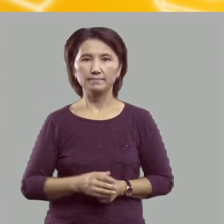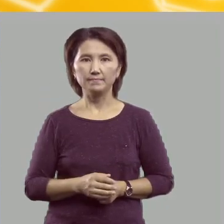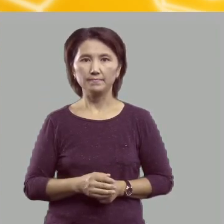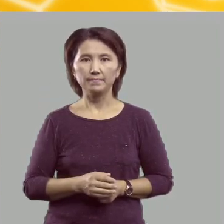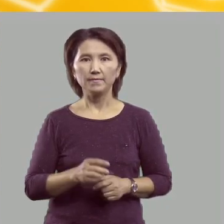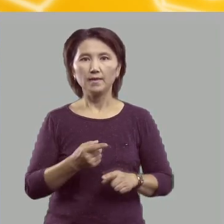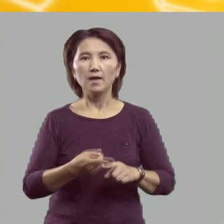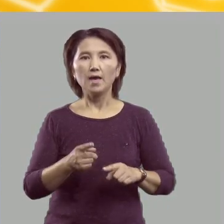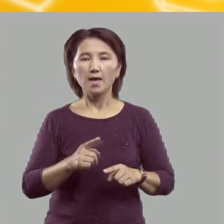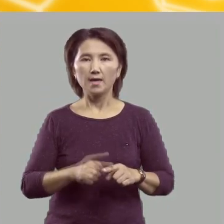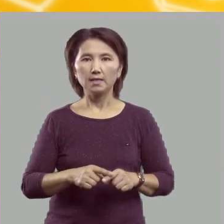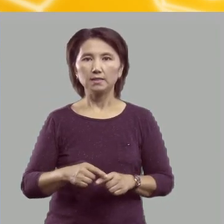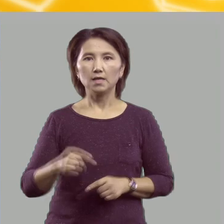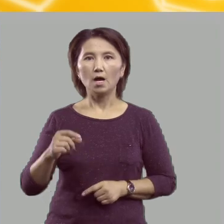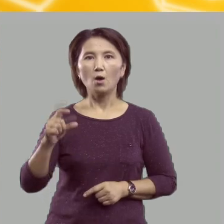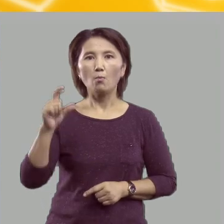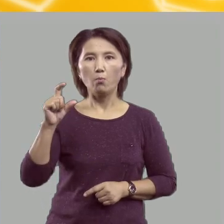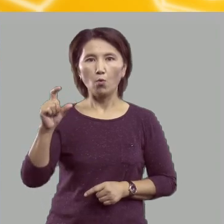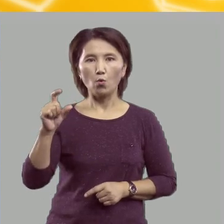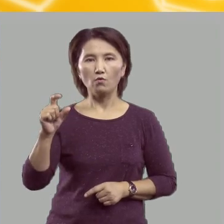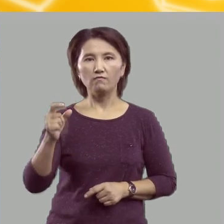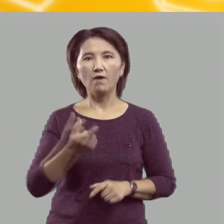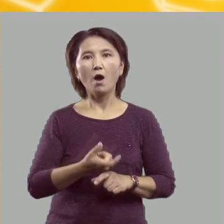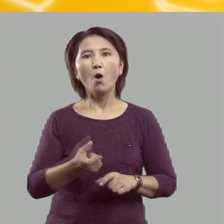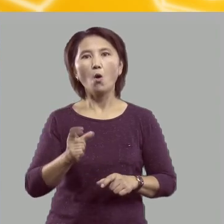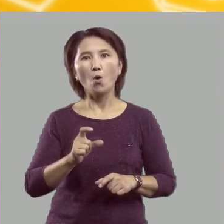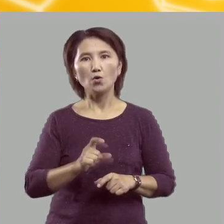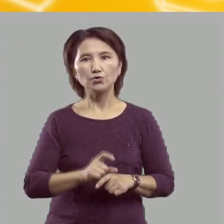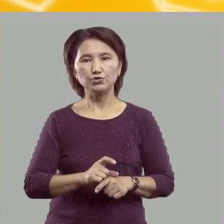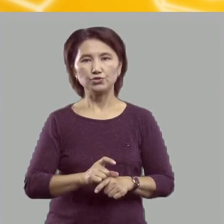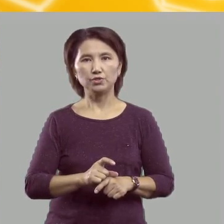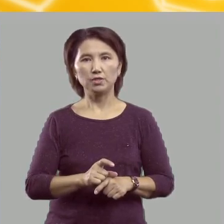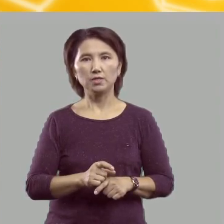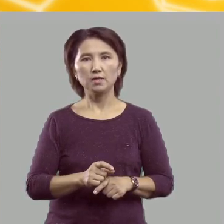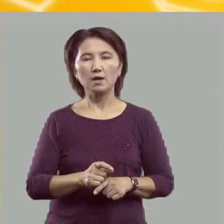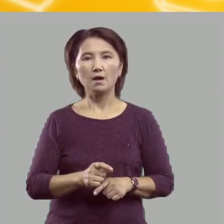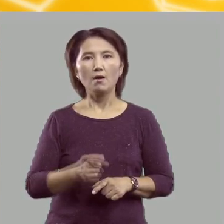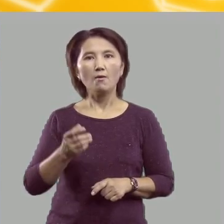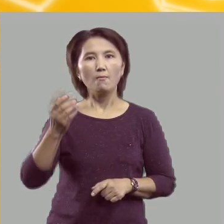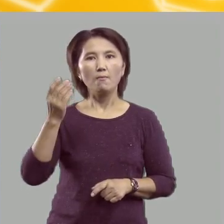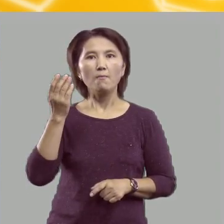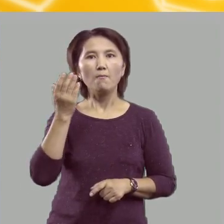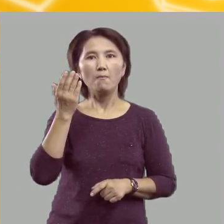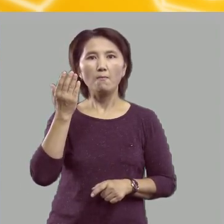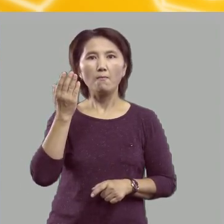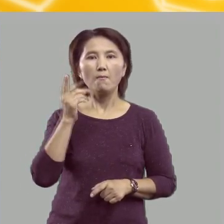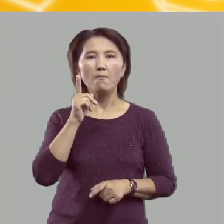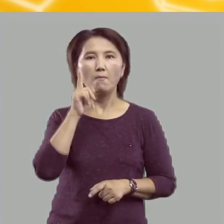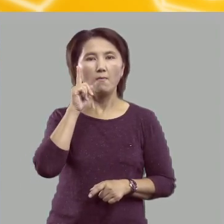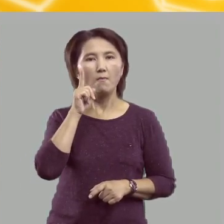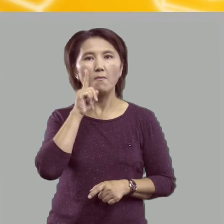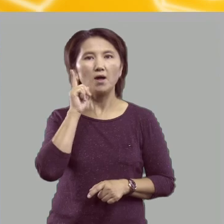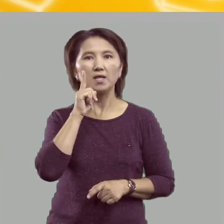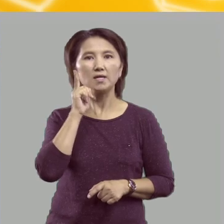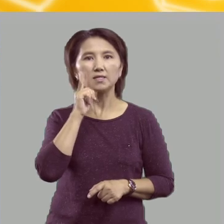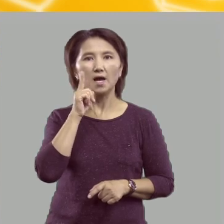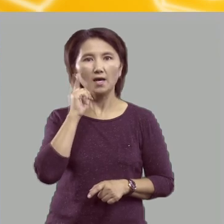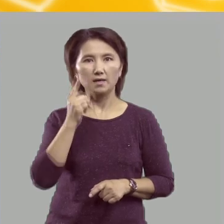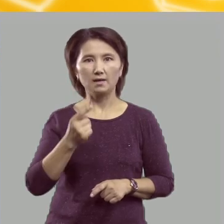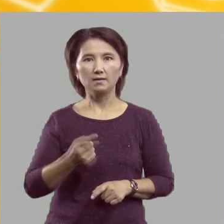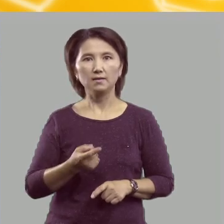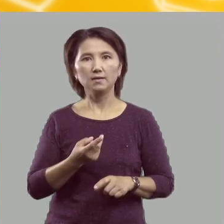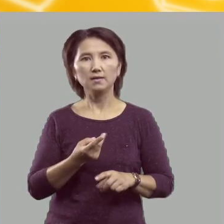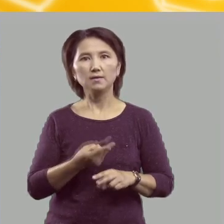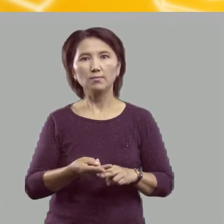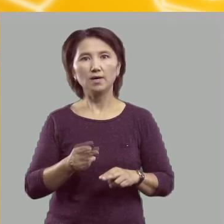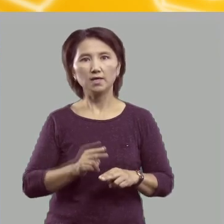Эта буква очень молодая, и поэтому в русском языке мало